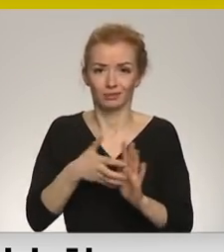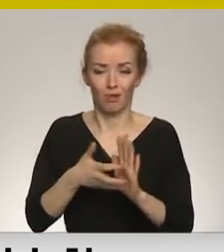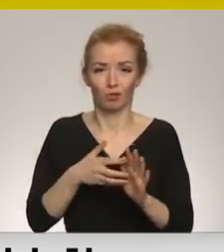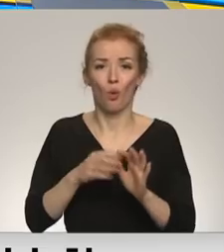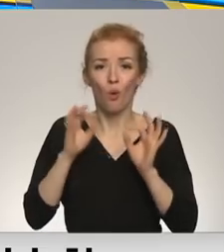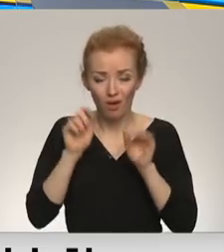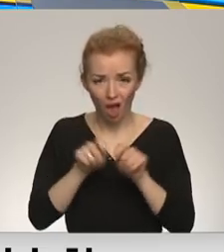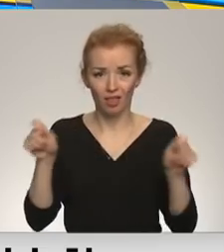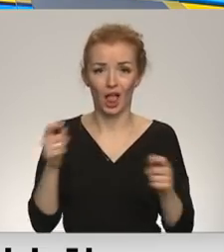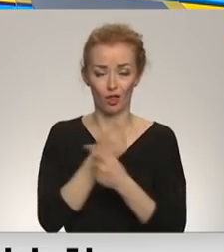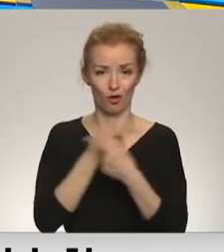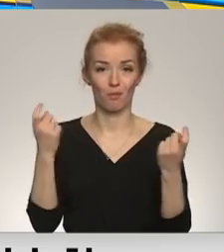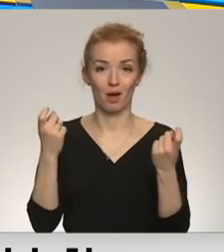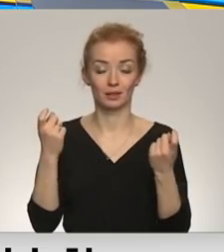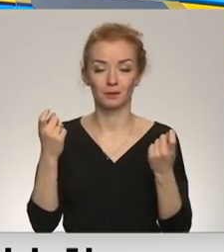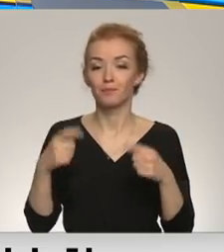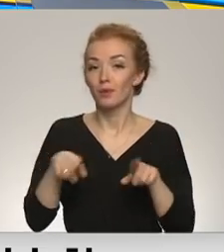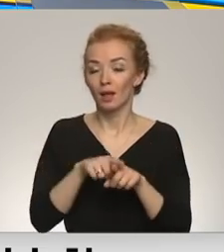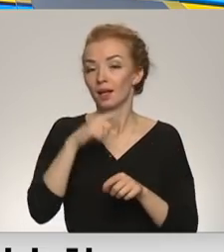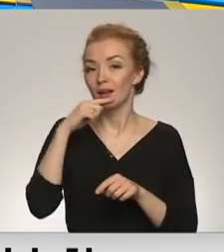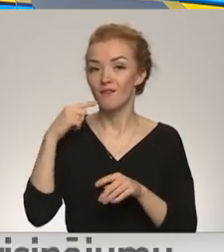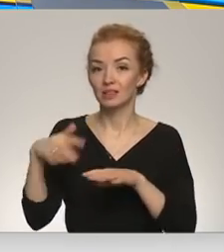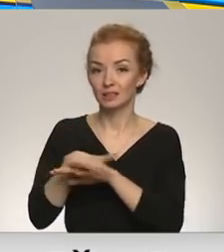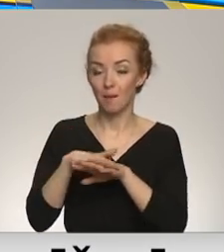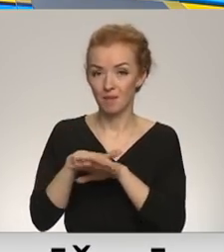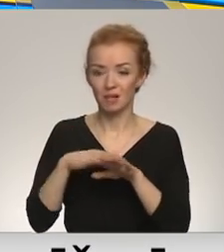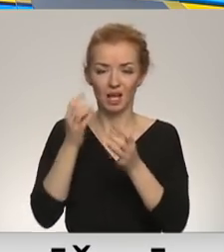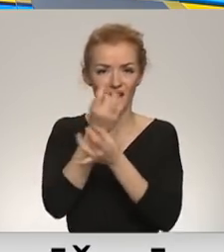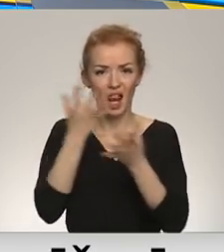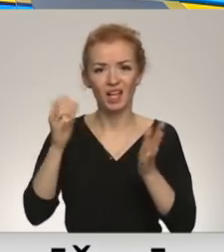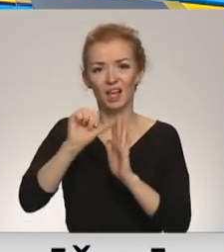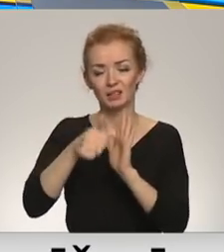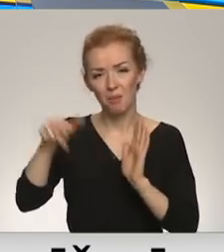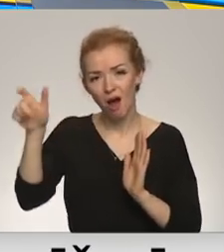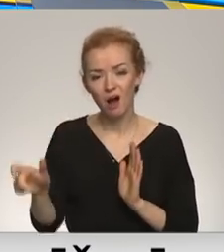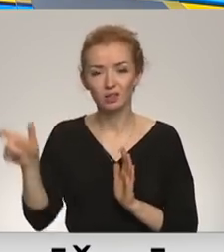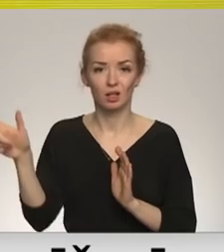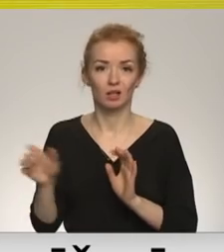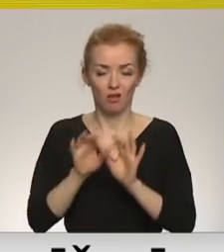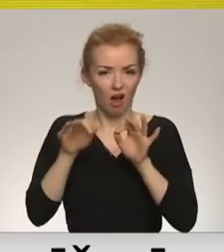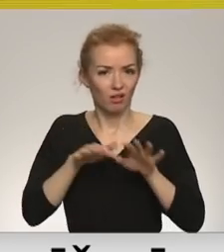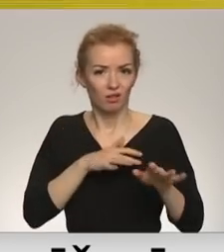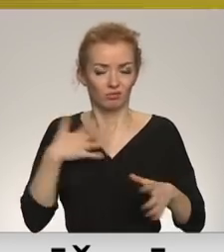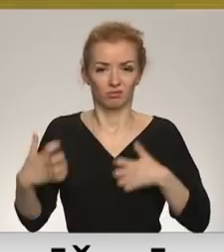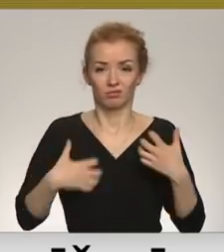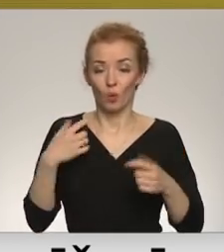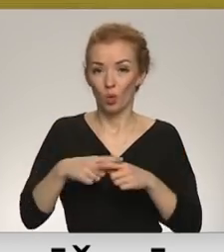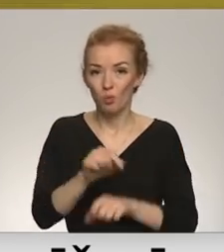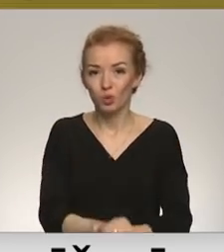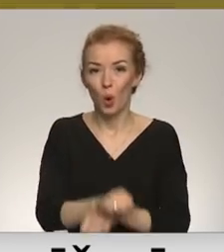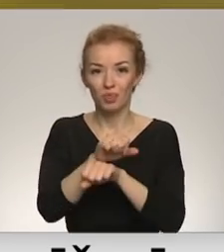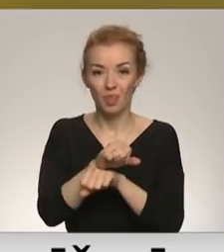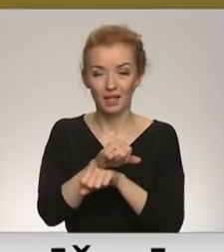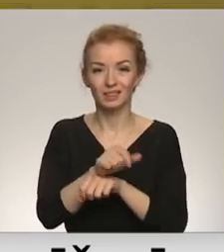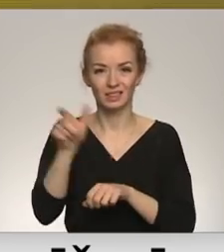lietas pateikt. Uz notiekošo rēģi arī Krievijas sabiedrība, inteliģents mākslinieki un šie protesti, kuras arī mēs redzējām